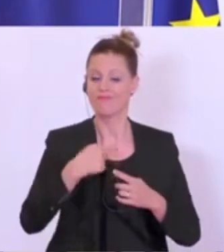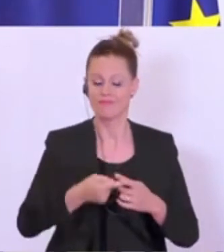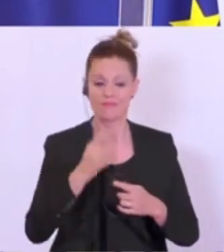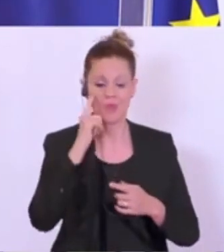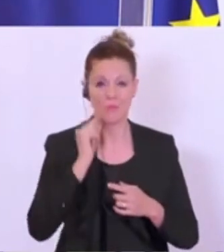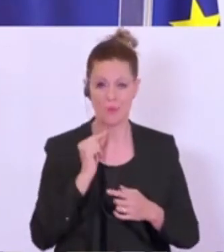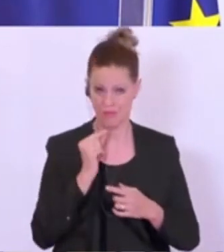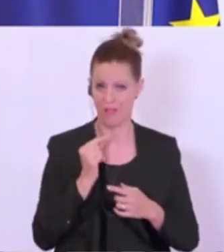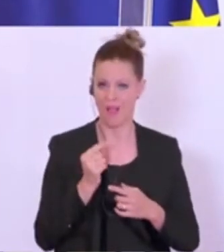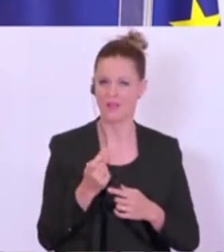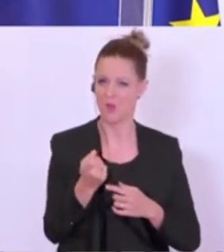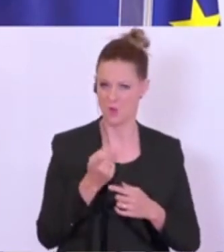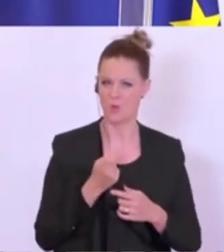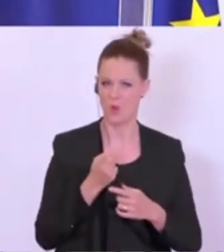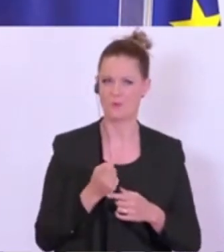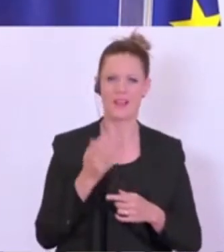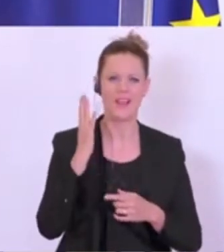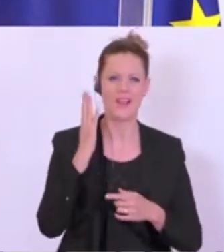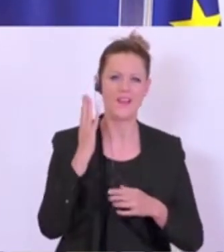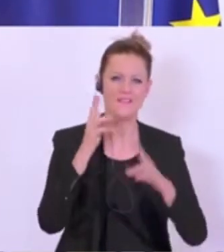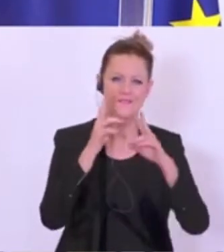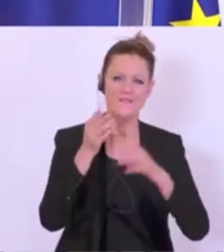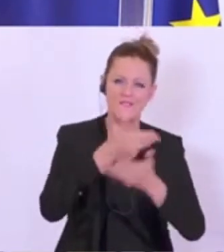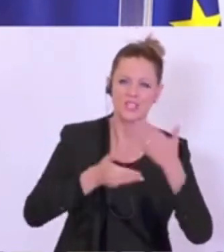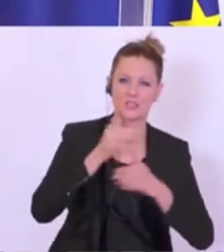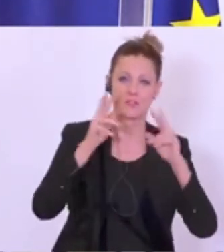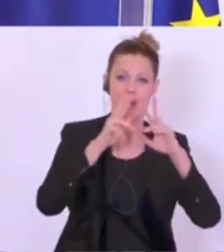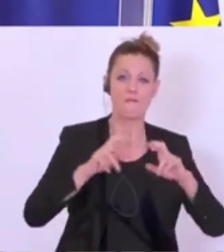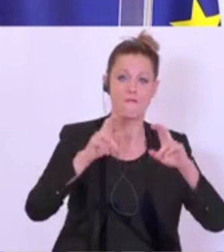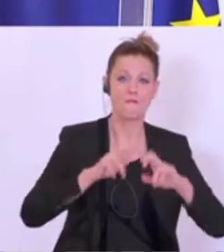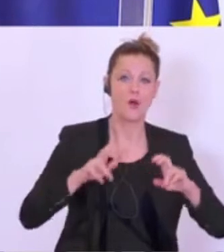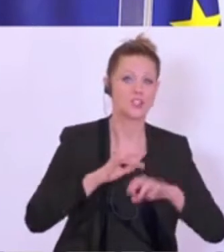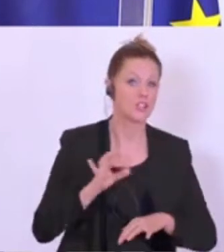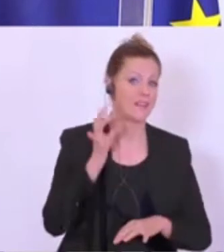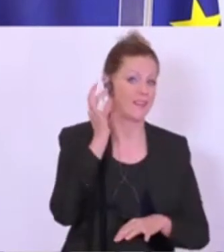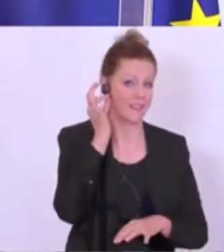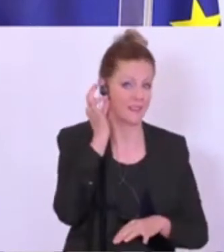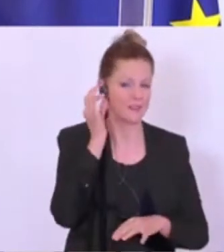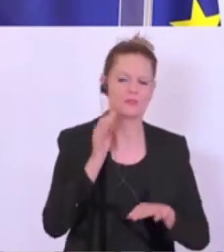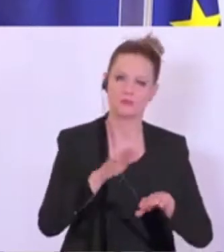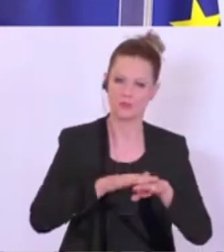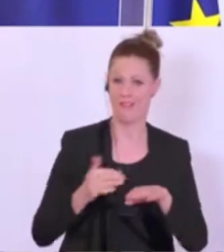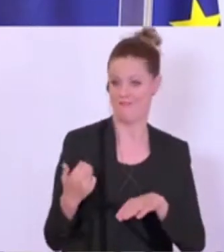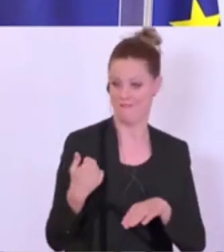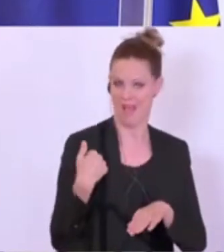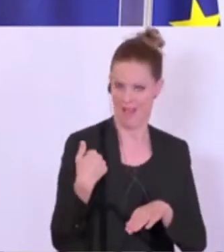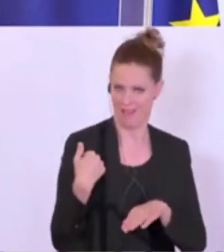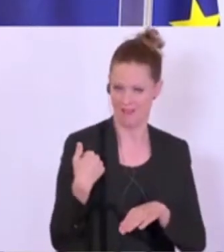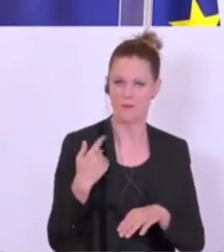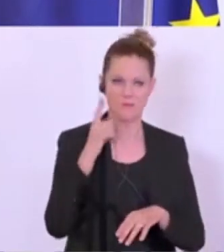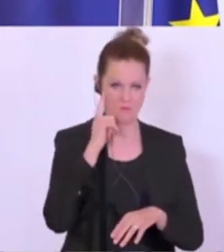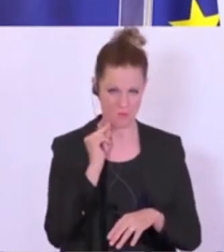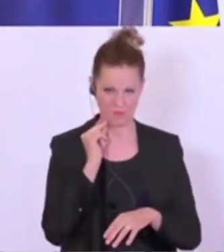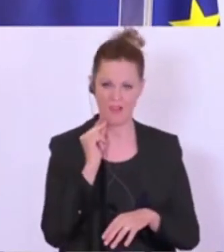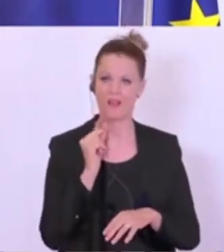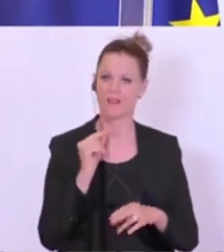Wirtschaftsforscherinnen, mit der Betonung auf Wirtschaftsforscherinnen in diesem Falle gemacht, um auch Sie zu hören und